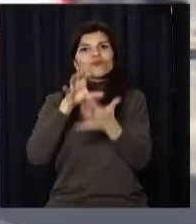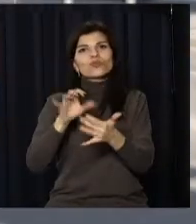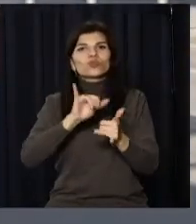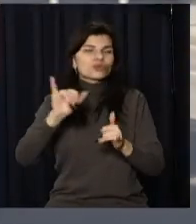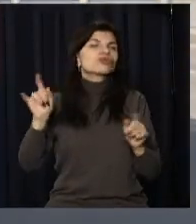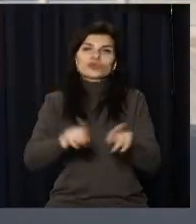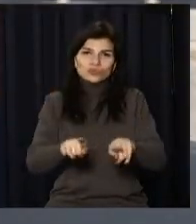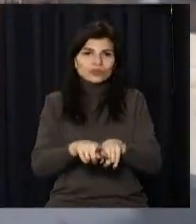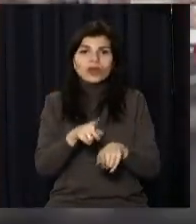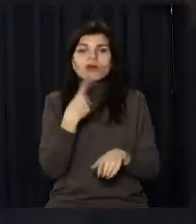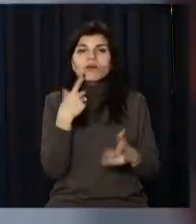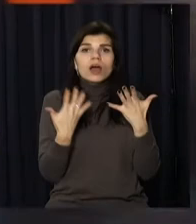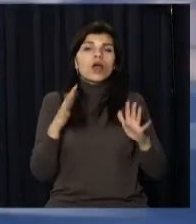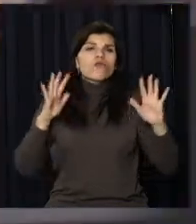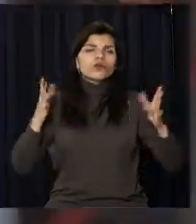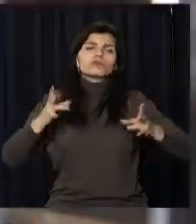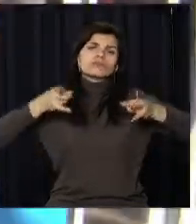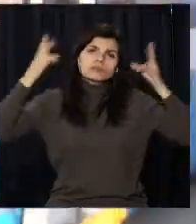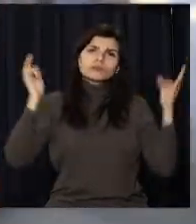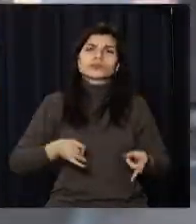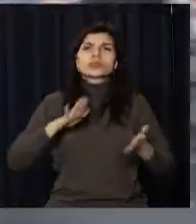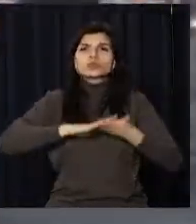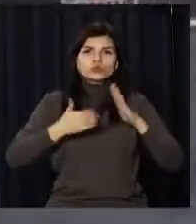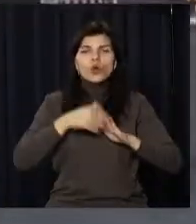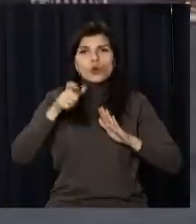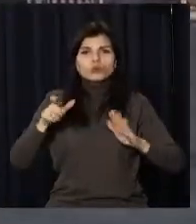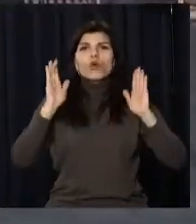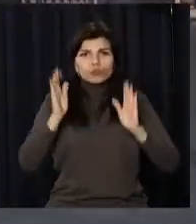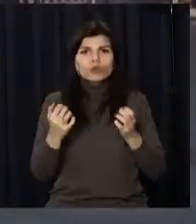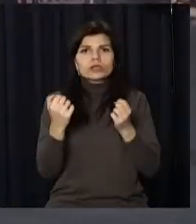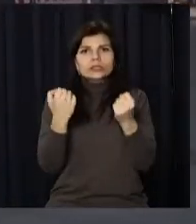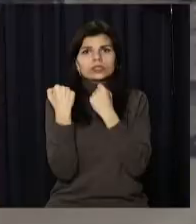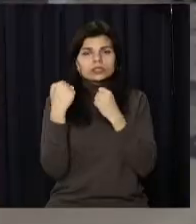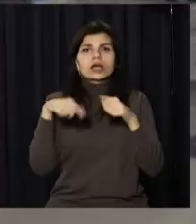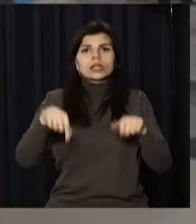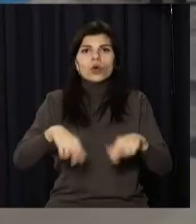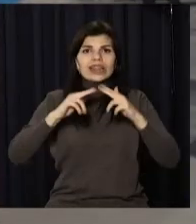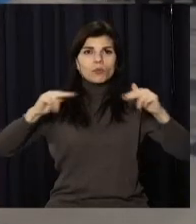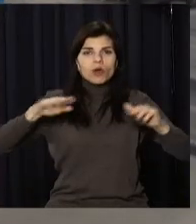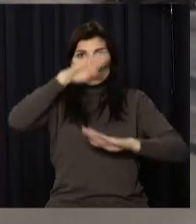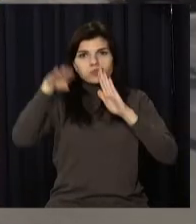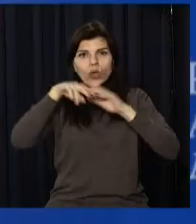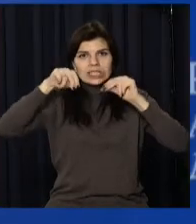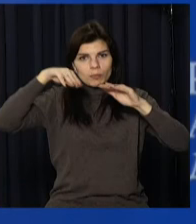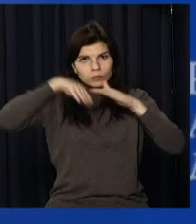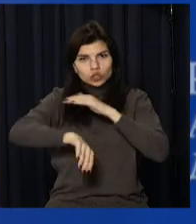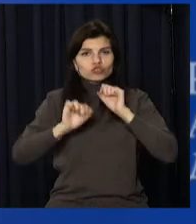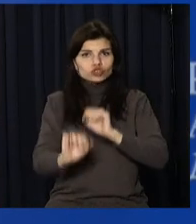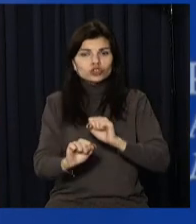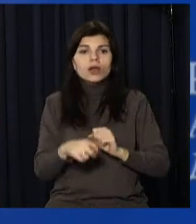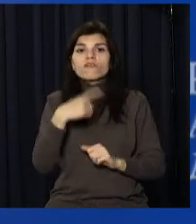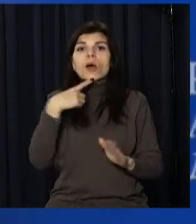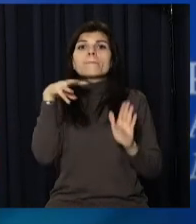міськради зазначають, на випадок непередбачуваних ситуацій, людей прихистять у Дніпровській підземці. Станції